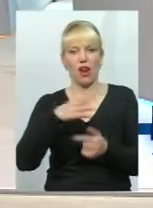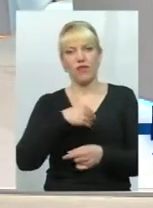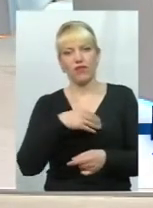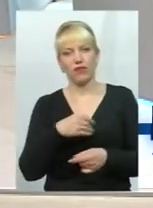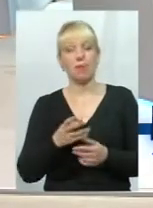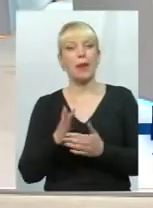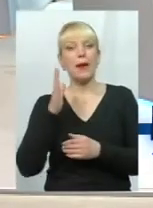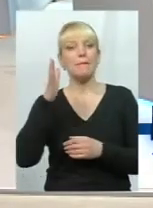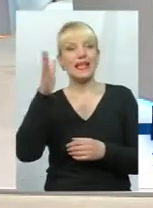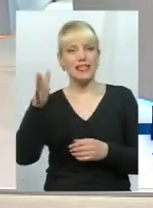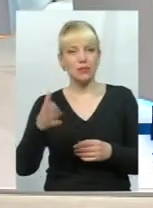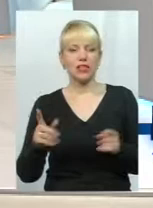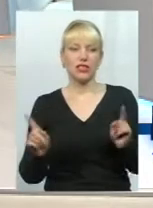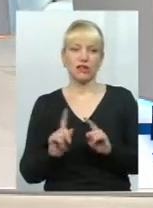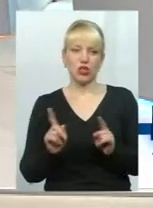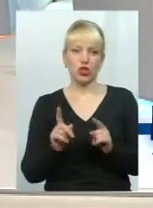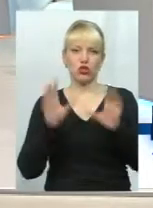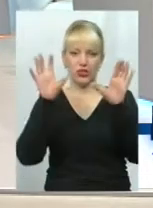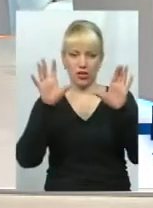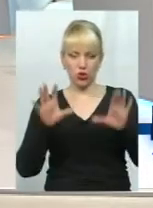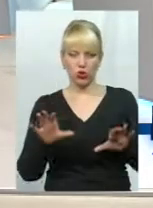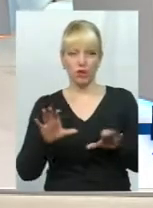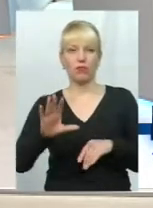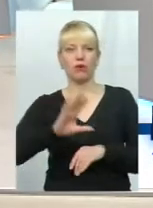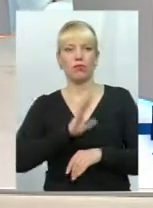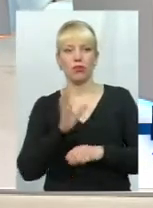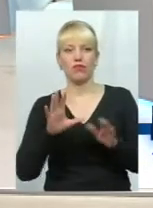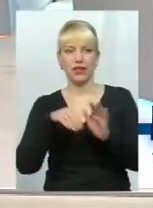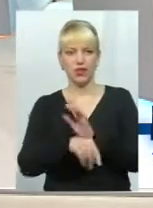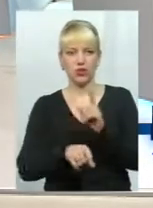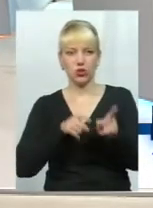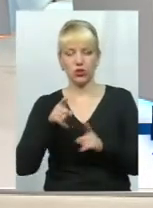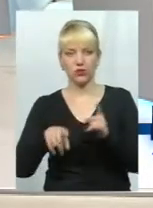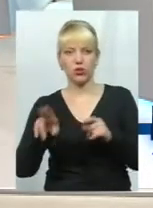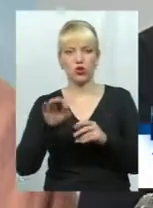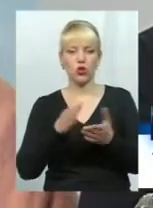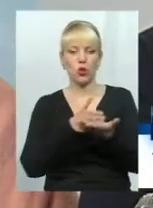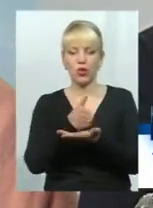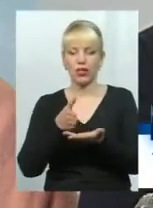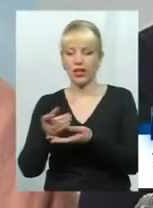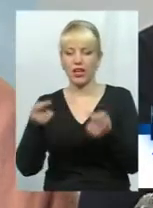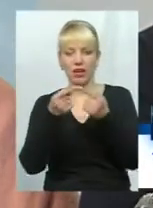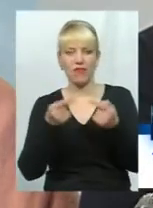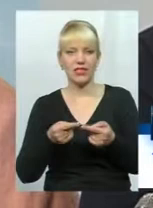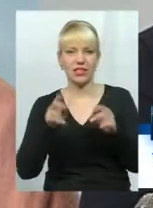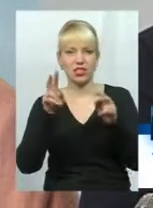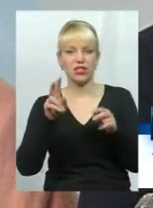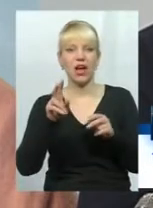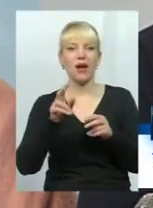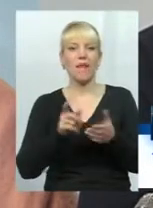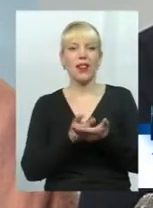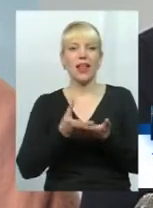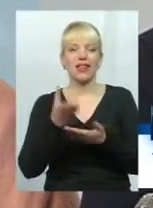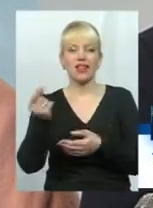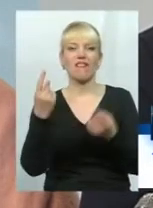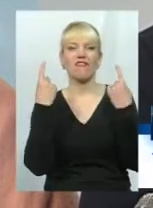перспектива, що чинним законодавством було внесено зміни щодо критерій визначення великих платників податків, і по нових